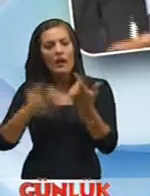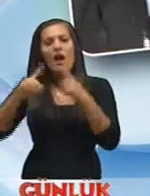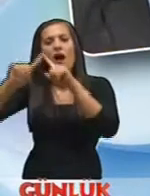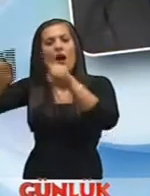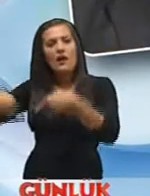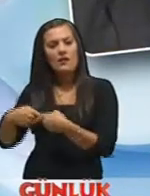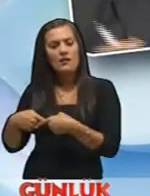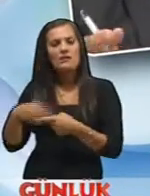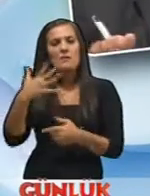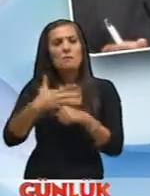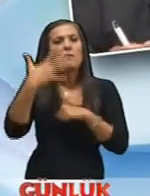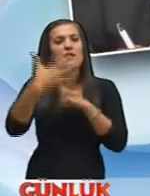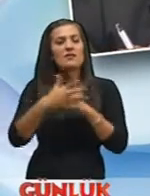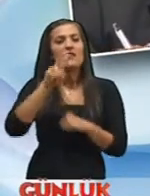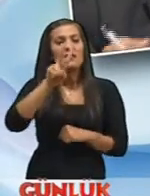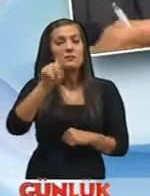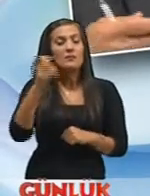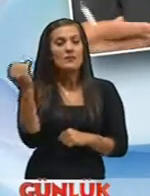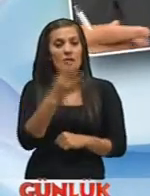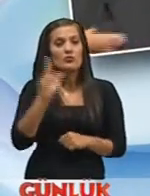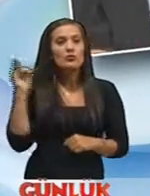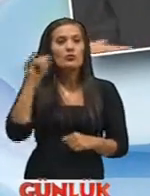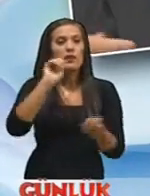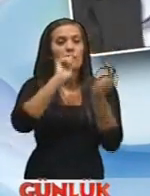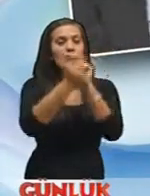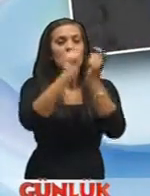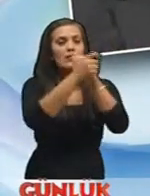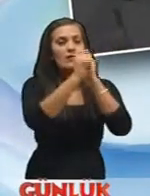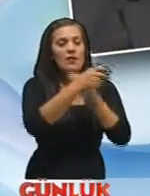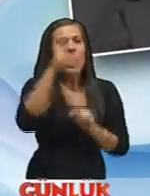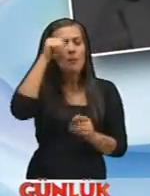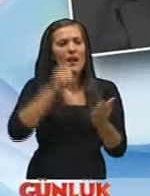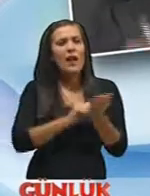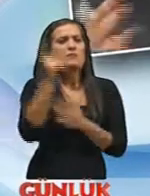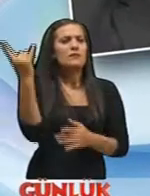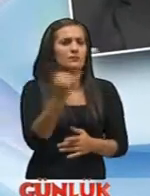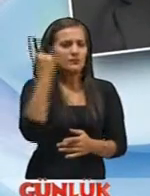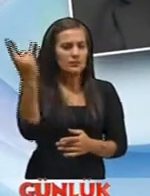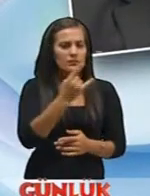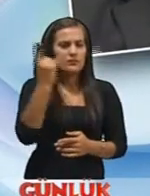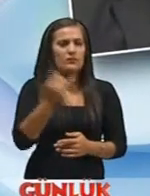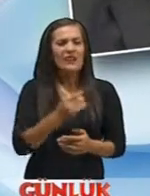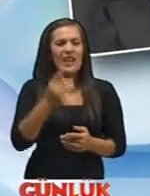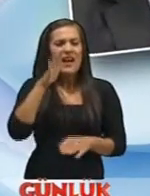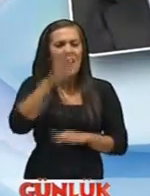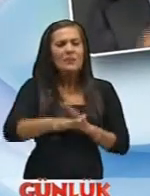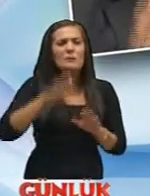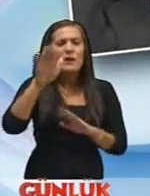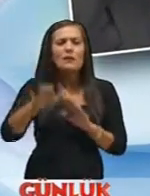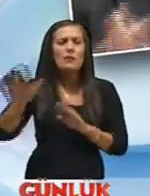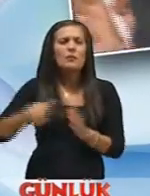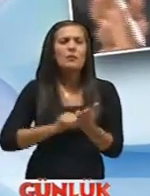5 hafta 21 kez uçak değiştirerek Güneyi dışında Amerika'nın neredeyse hepsini turlattılar bize Müthiş bir Karış karış o zaman